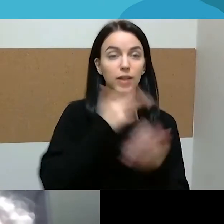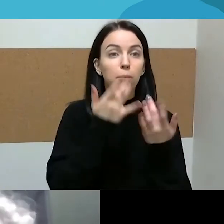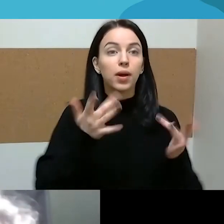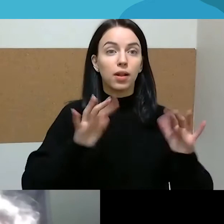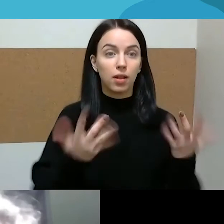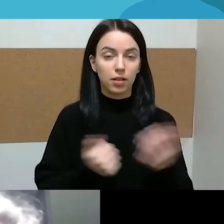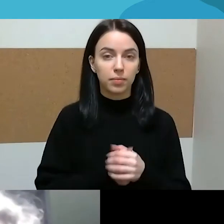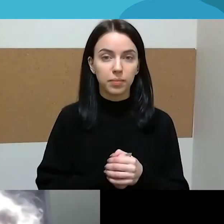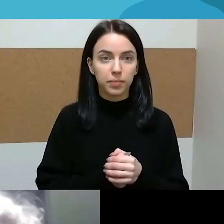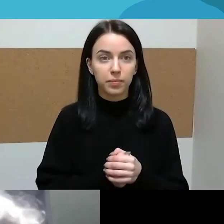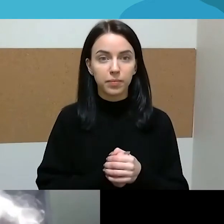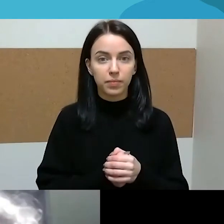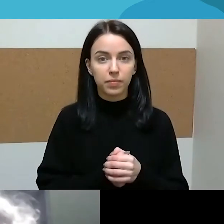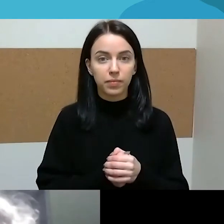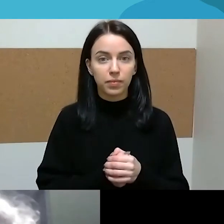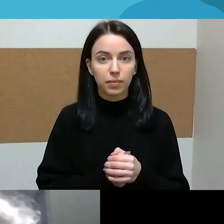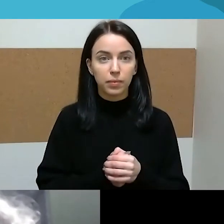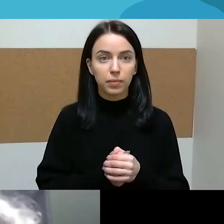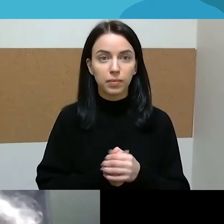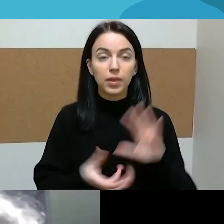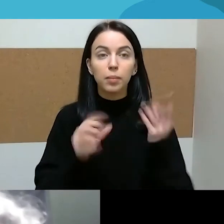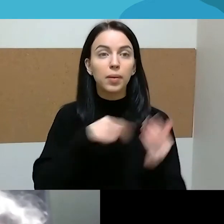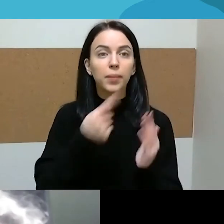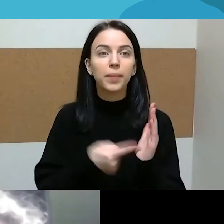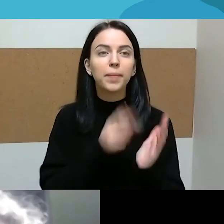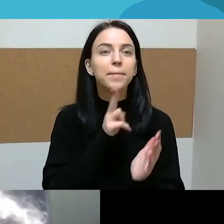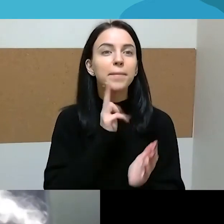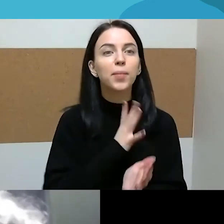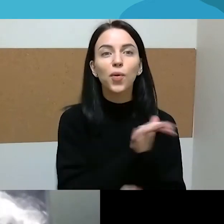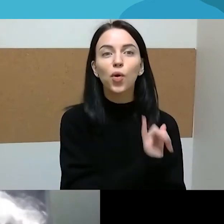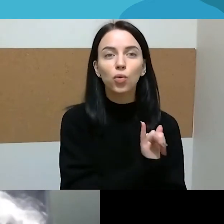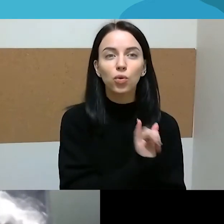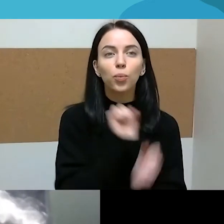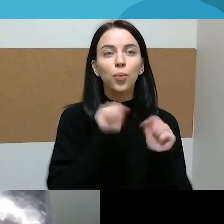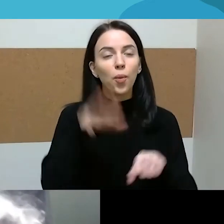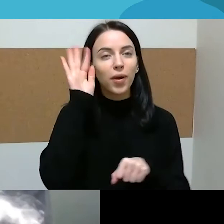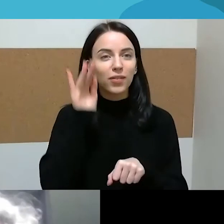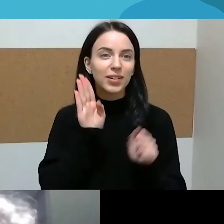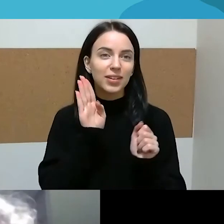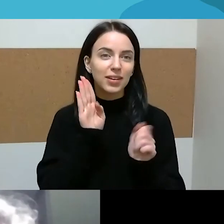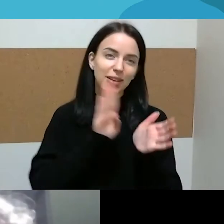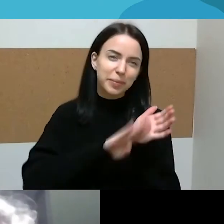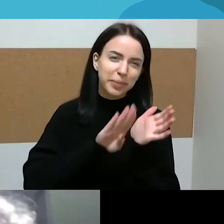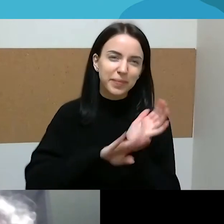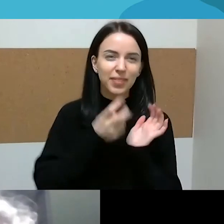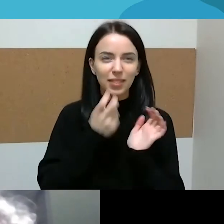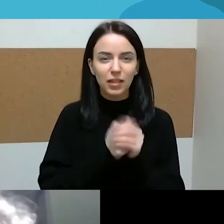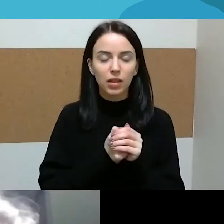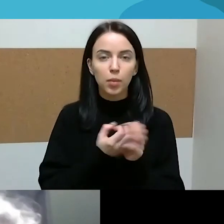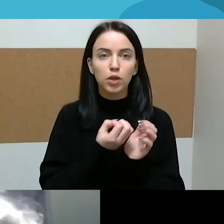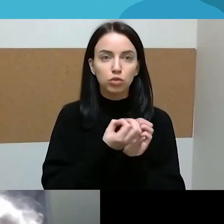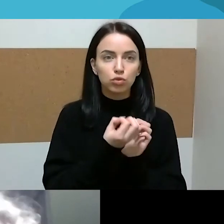toks retorinis paklausimas, kur buvo mama, jis iš pirmo žiūrstino gali atrodyti toks kaip ir nekaltas, bet iš tikrųjų tai dar ir dar ir